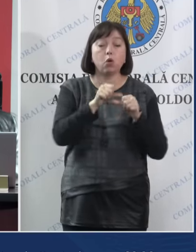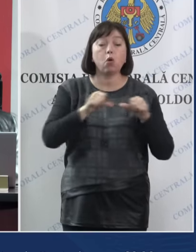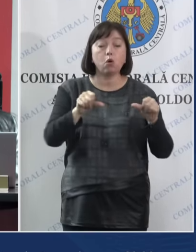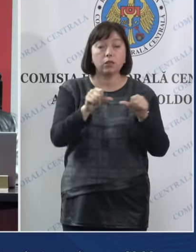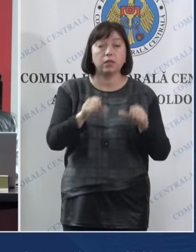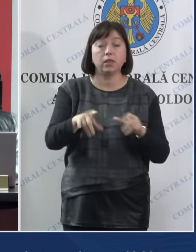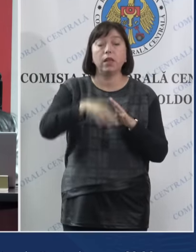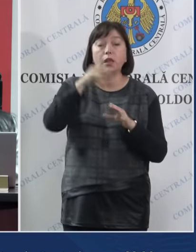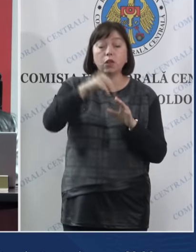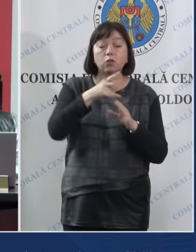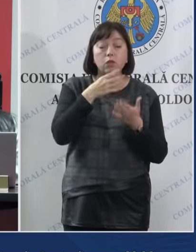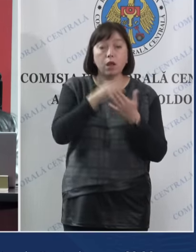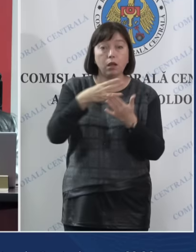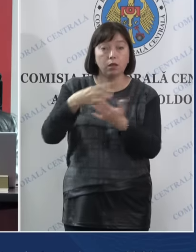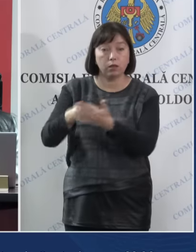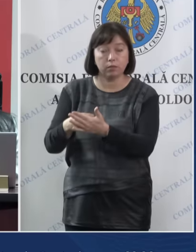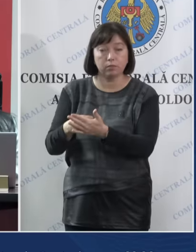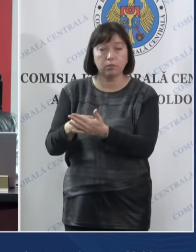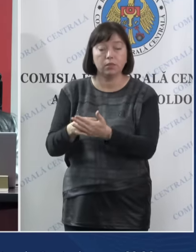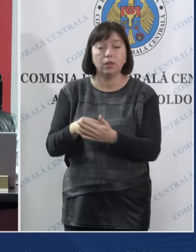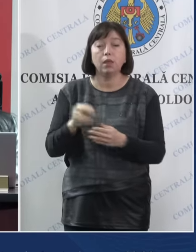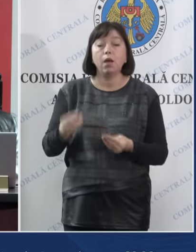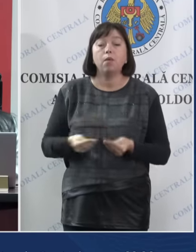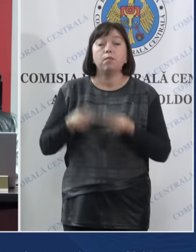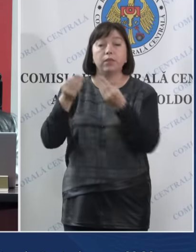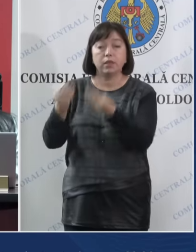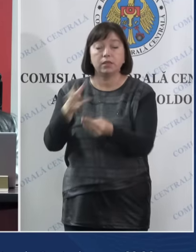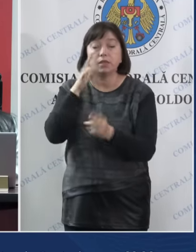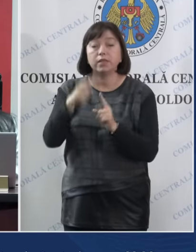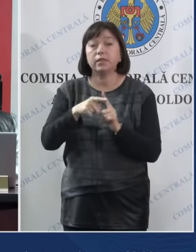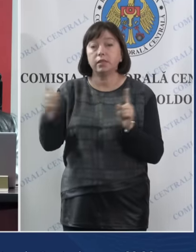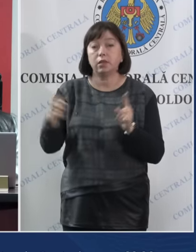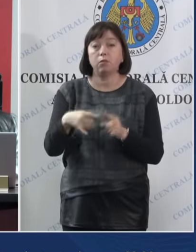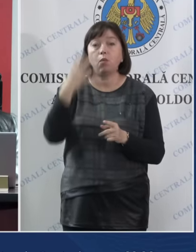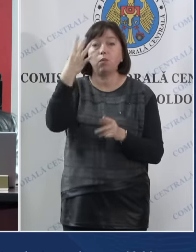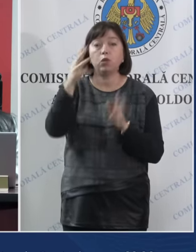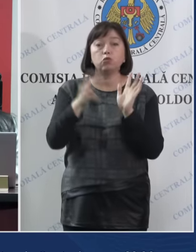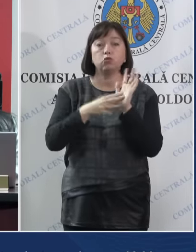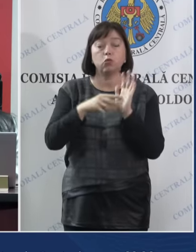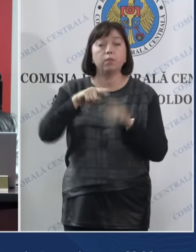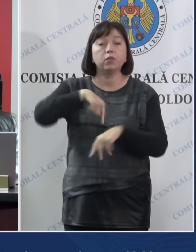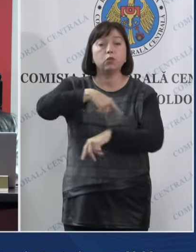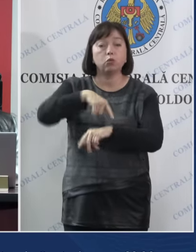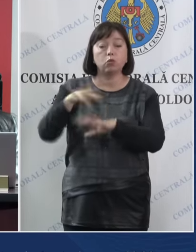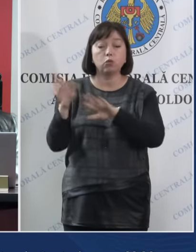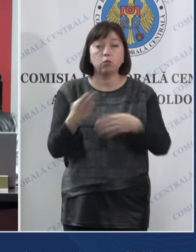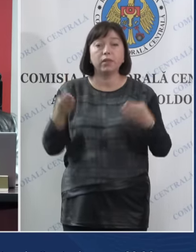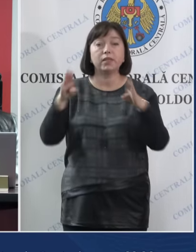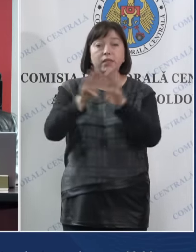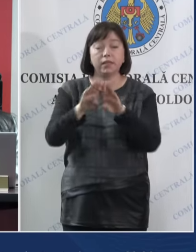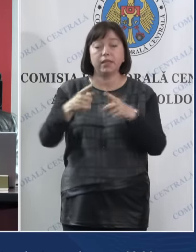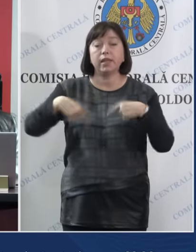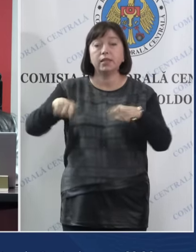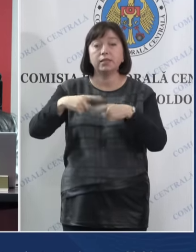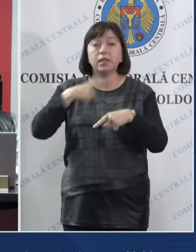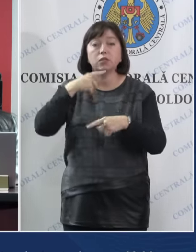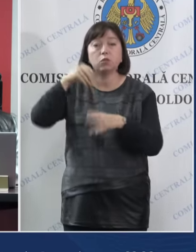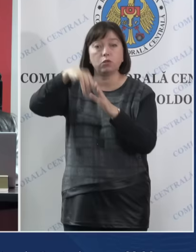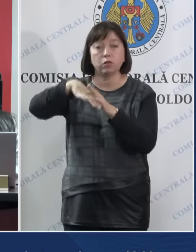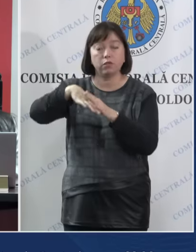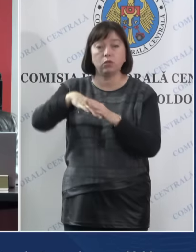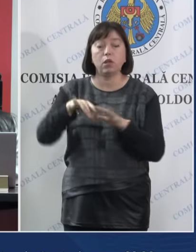Electorale de Circumscripție prezintă în termen de 48 de ore după închiderea secțiilor de votare